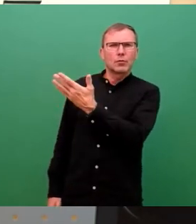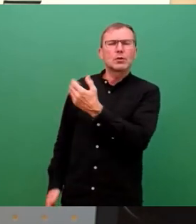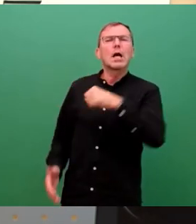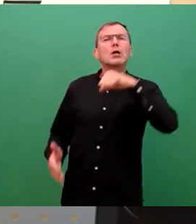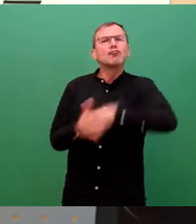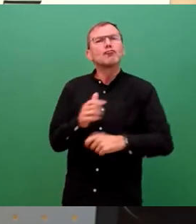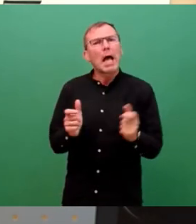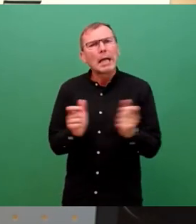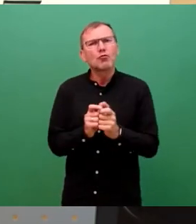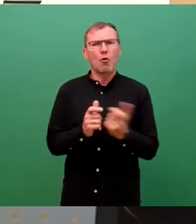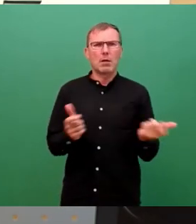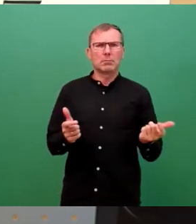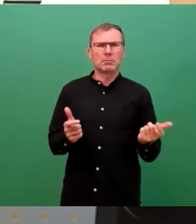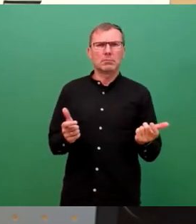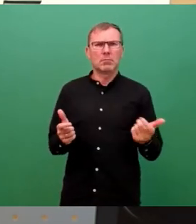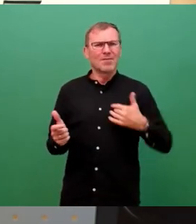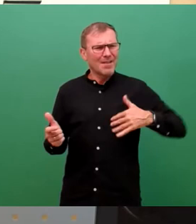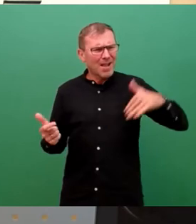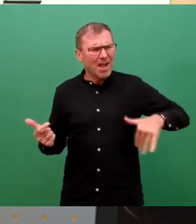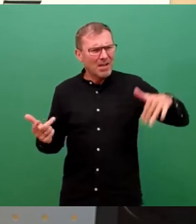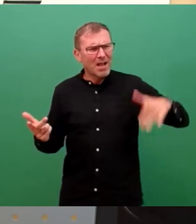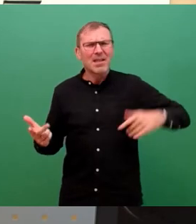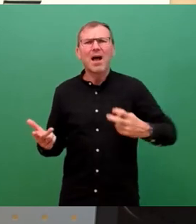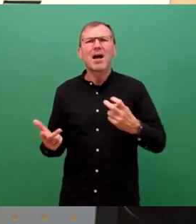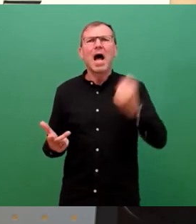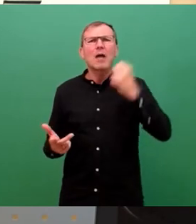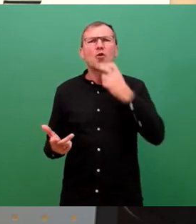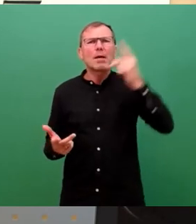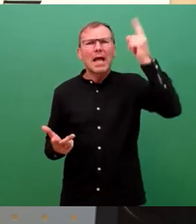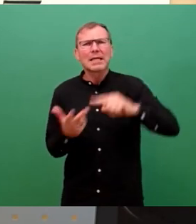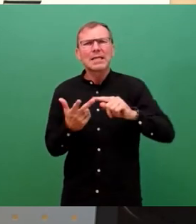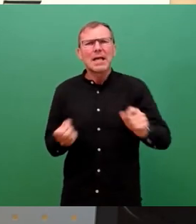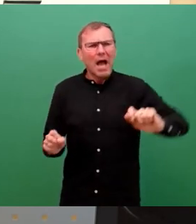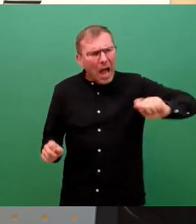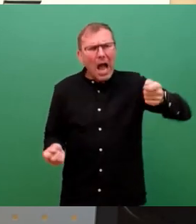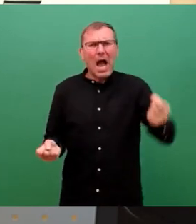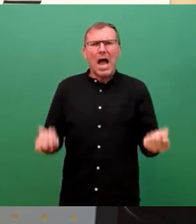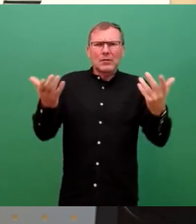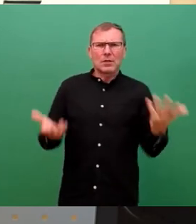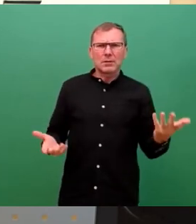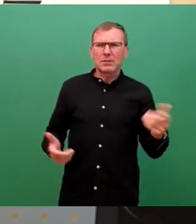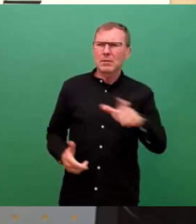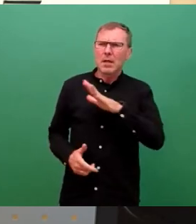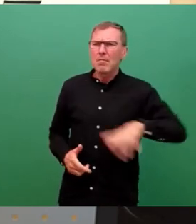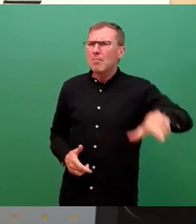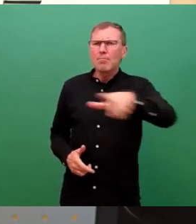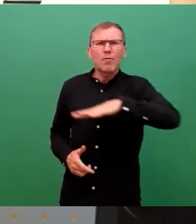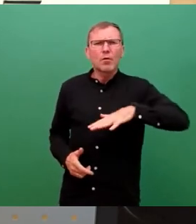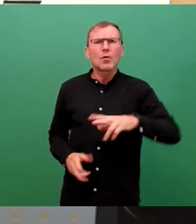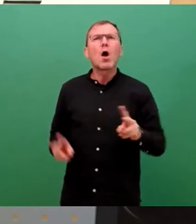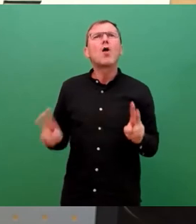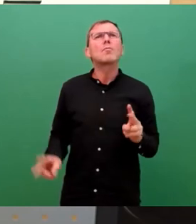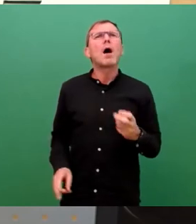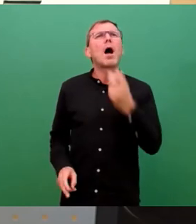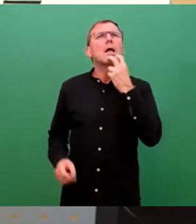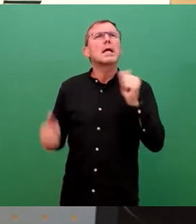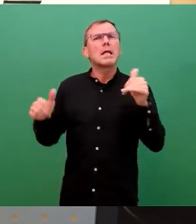Steinkohlekapazitäten und alles das, was wir haben, Kernenergie muss wieder eingeschaltet werden, so dass die Bürger wieder ein normales Energieleben haben